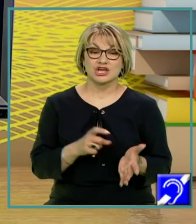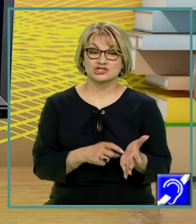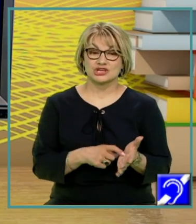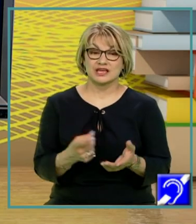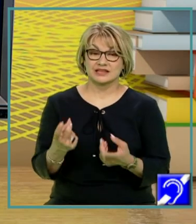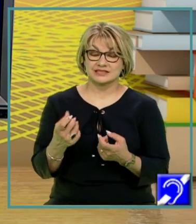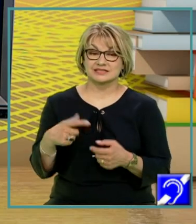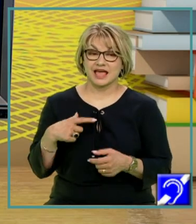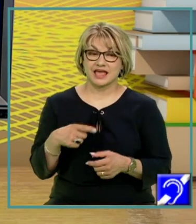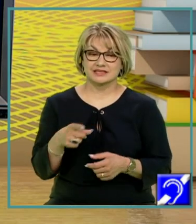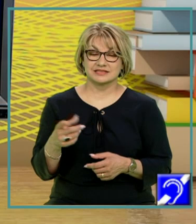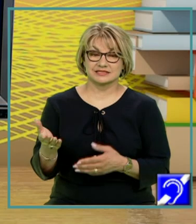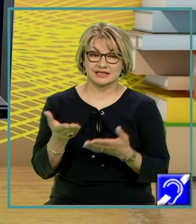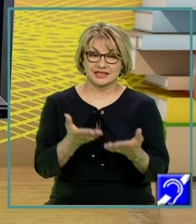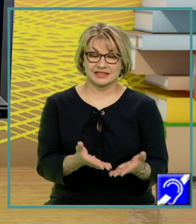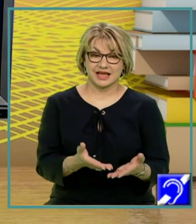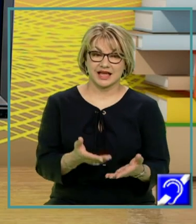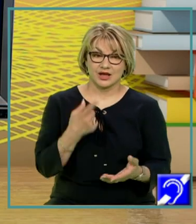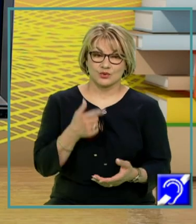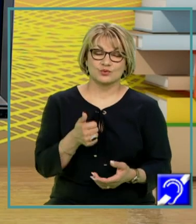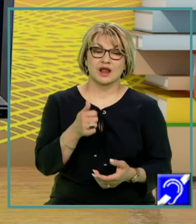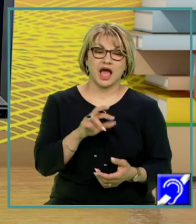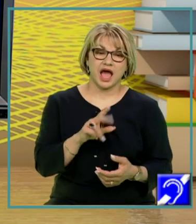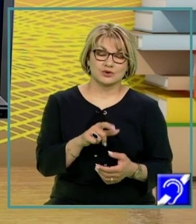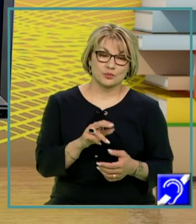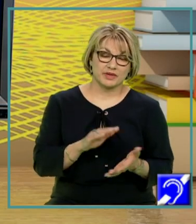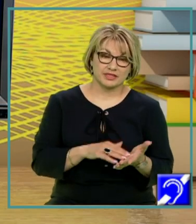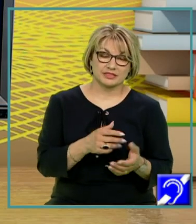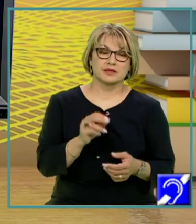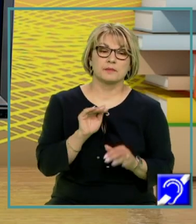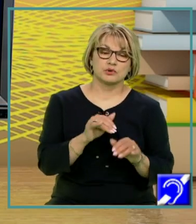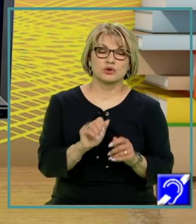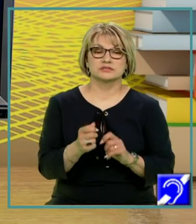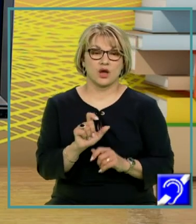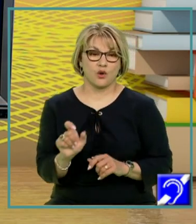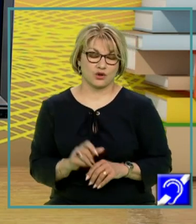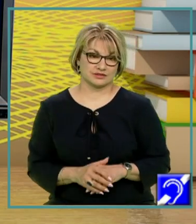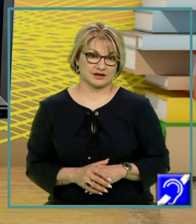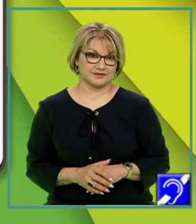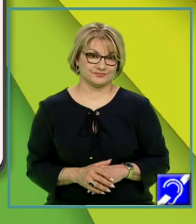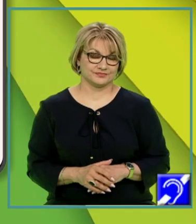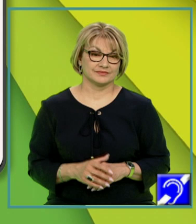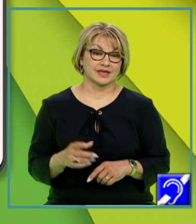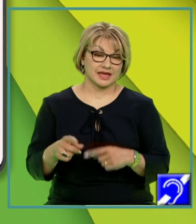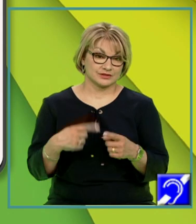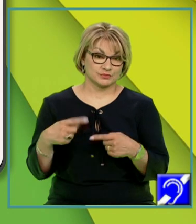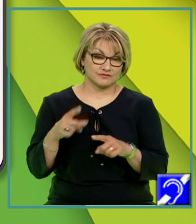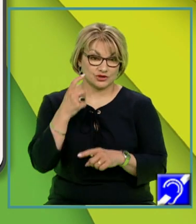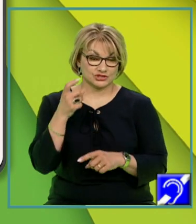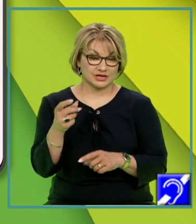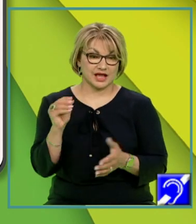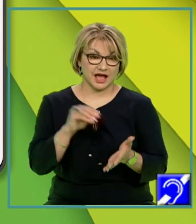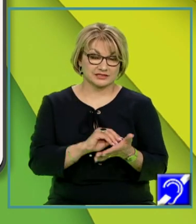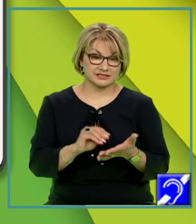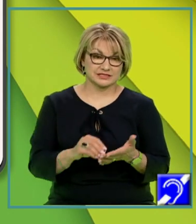atribuită este să dați fie un argument pro, fie un argument contra. Apoi, încercați, vă rog, în argumentarea voastră să